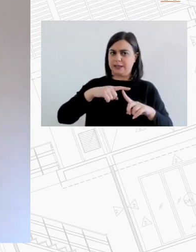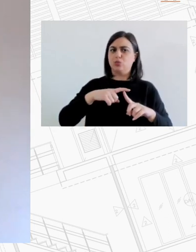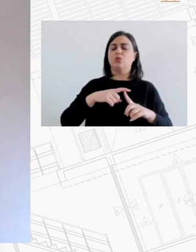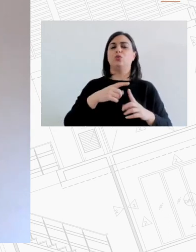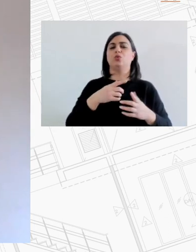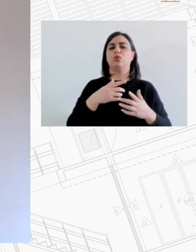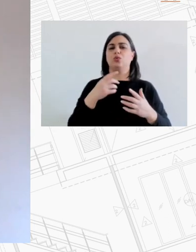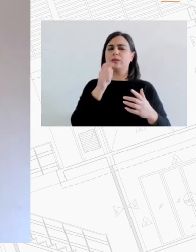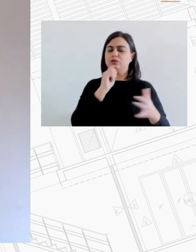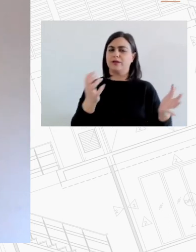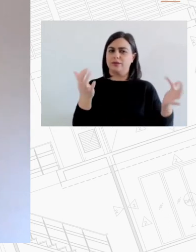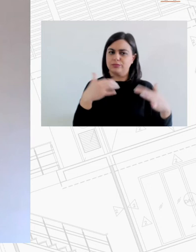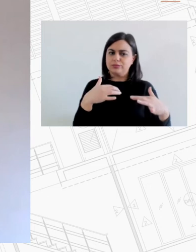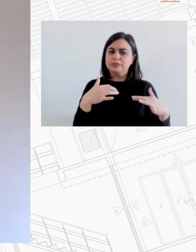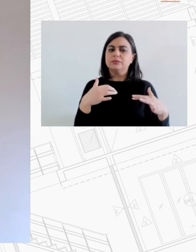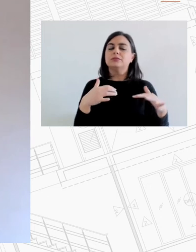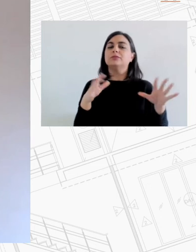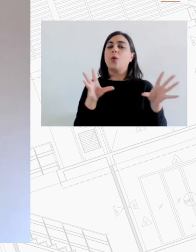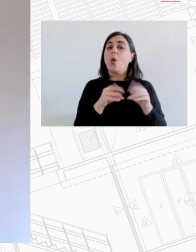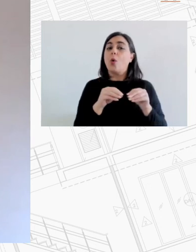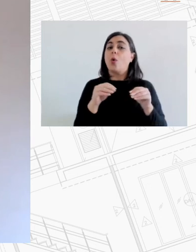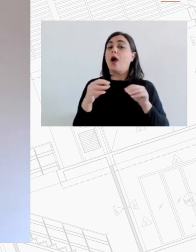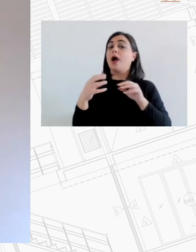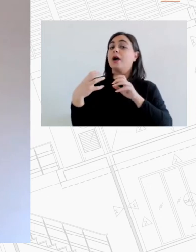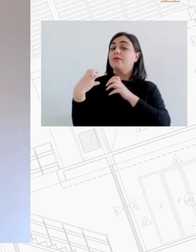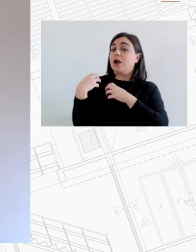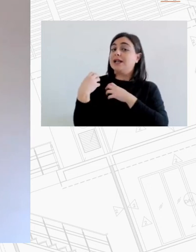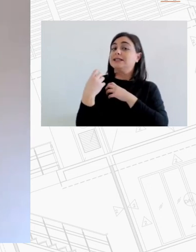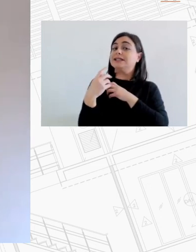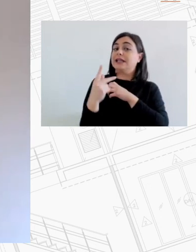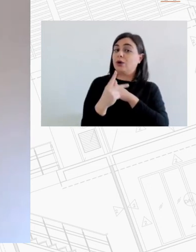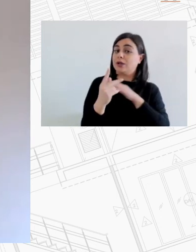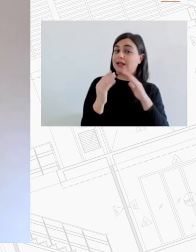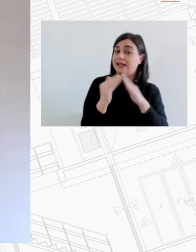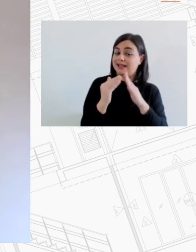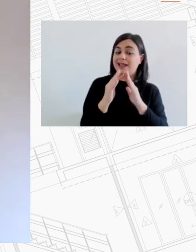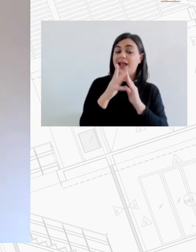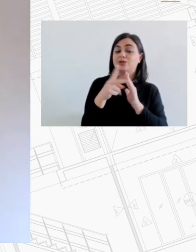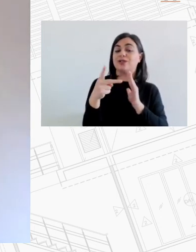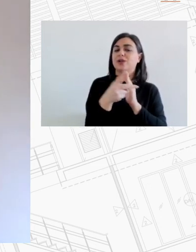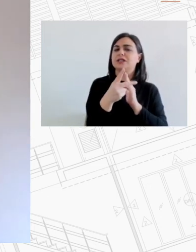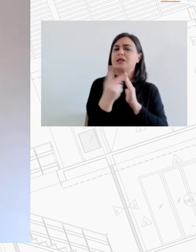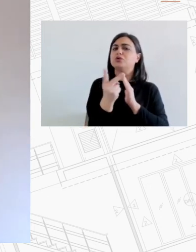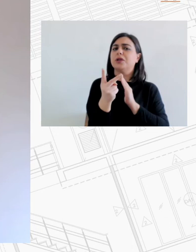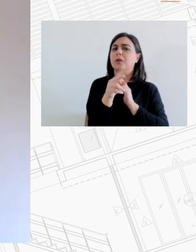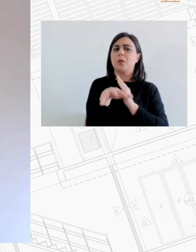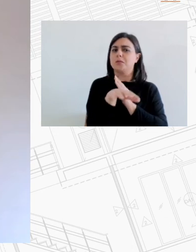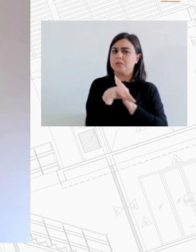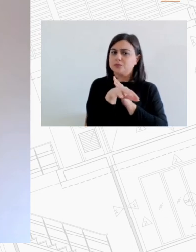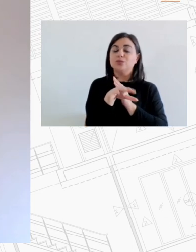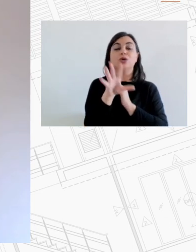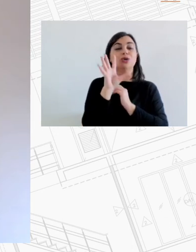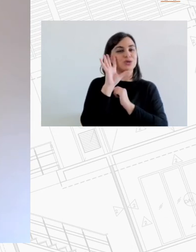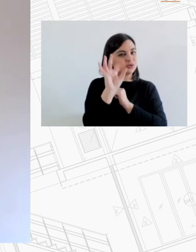Φορέας Υγημούργιναν ως Φορέα παροχής κοινωνικής και προσιτής κατοικίας μέσα στο 2022 με στόχο να δημιουργηθεί μια δεξαμενή